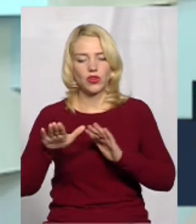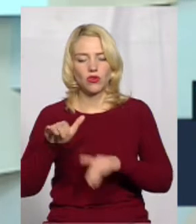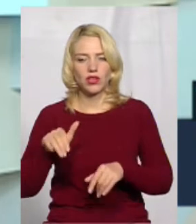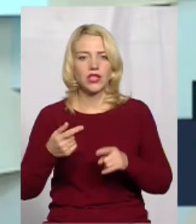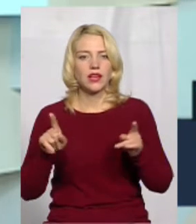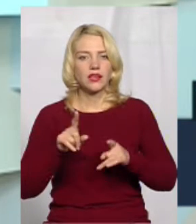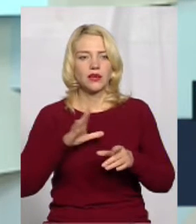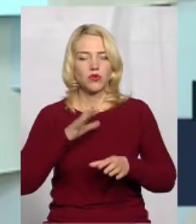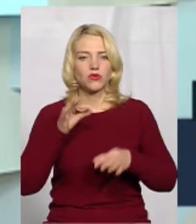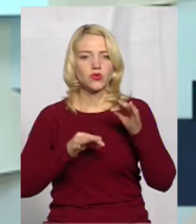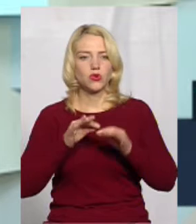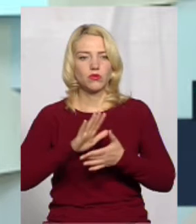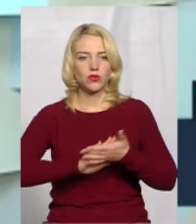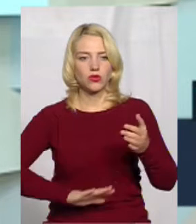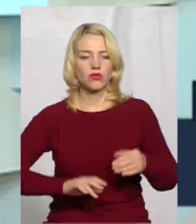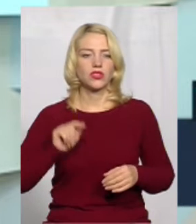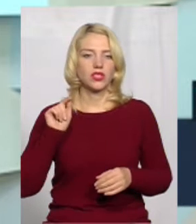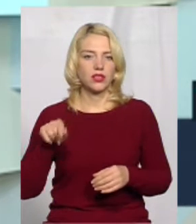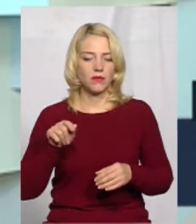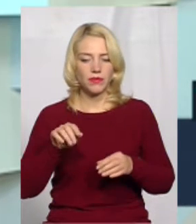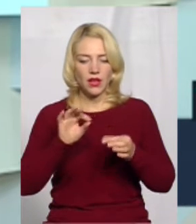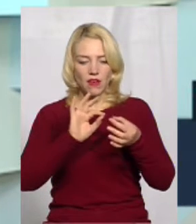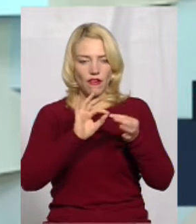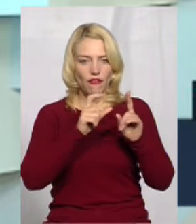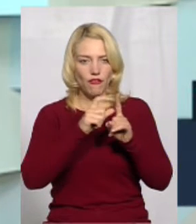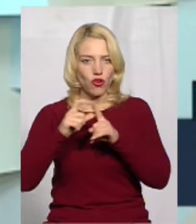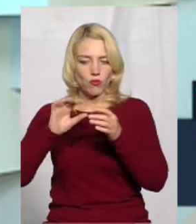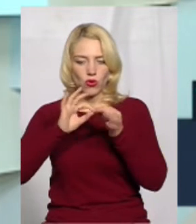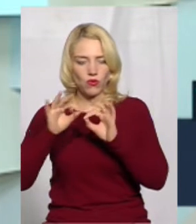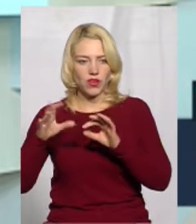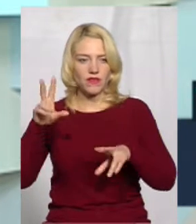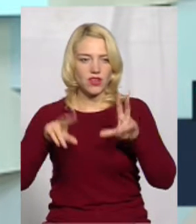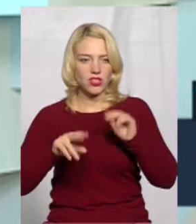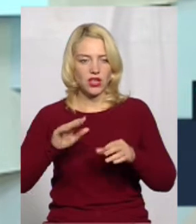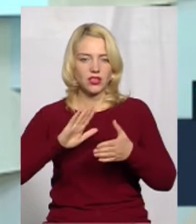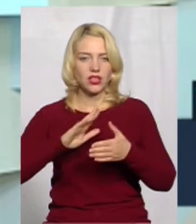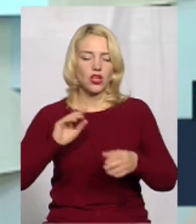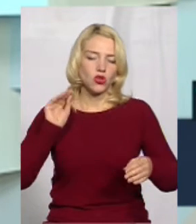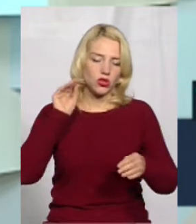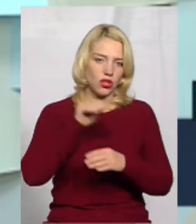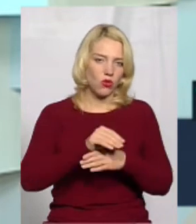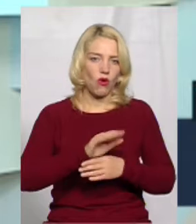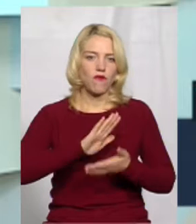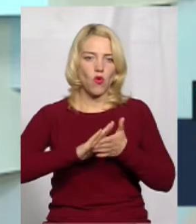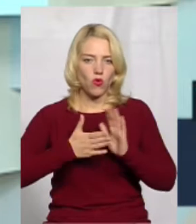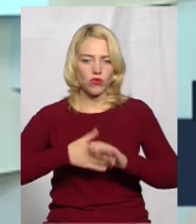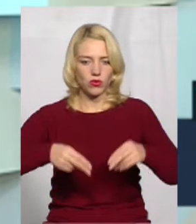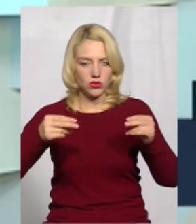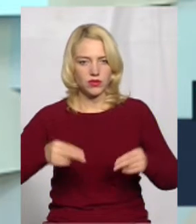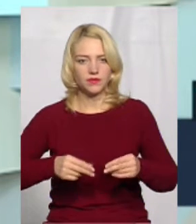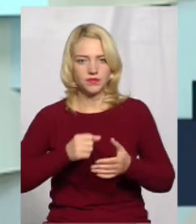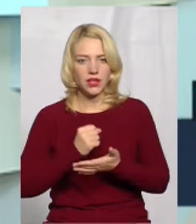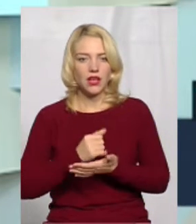продовжений, тобто там так формулювання було, що вважати укладеною додаткову угоду. І